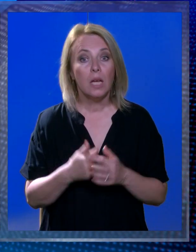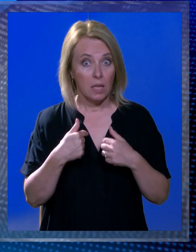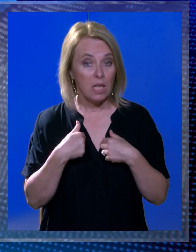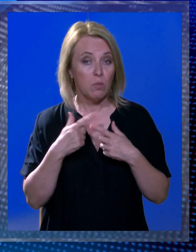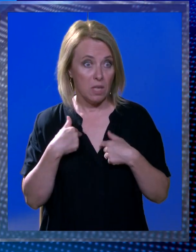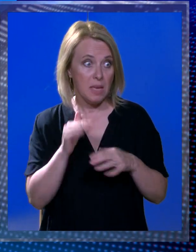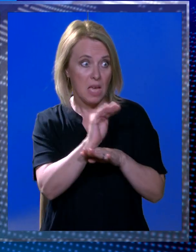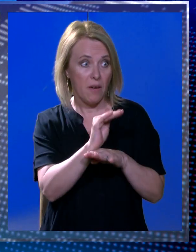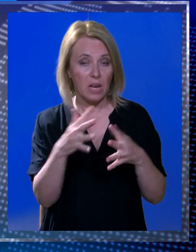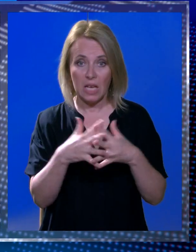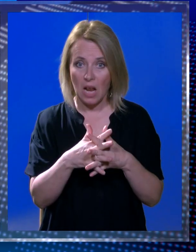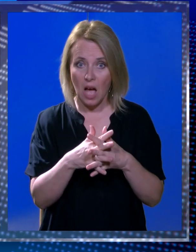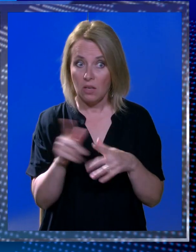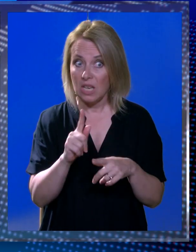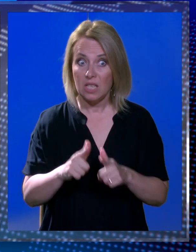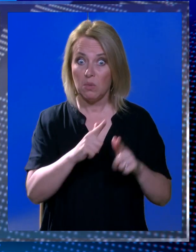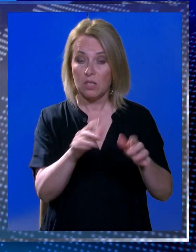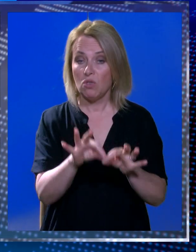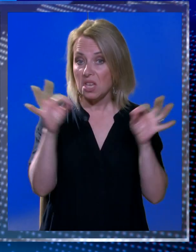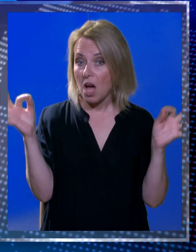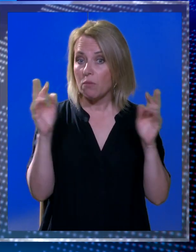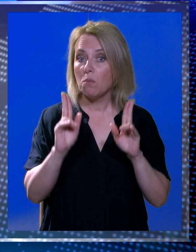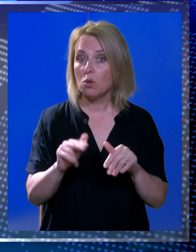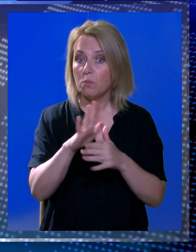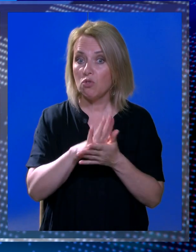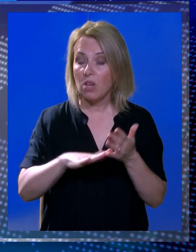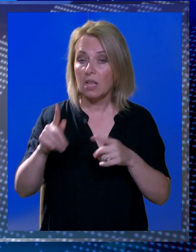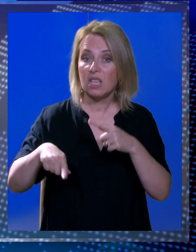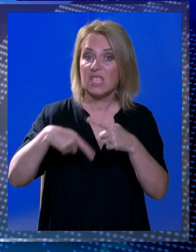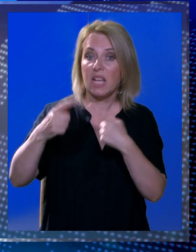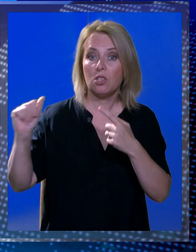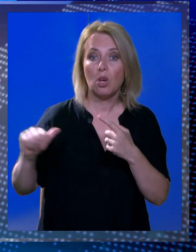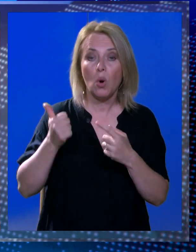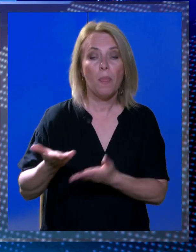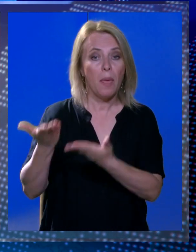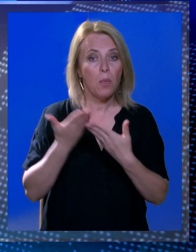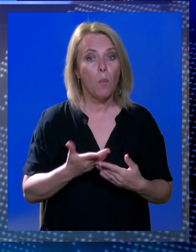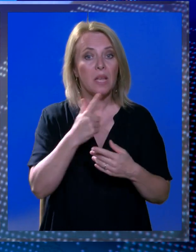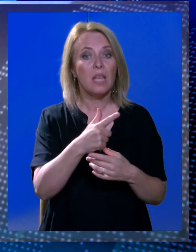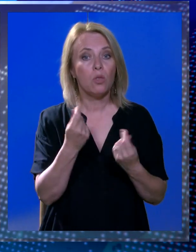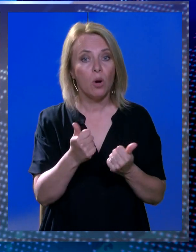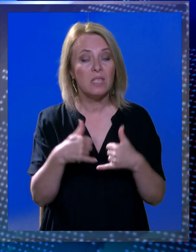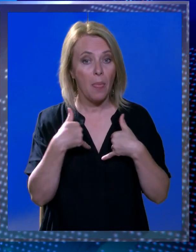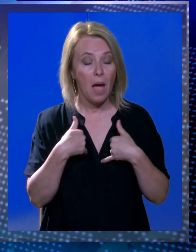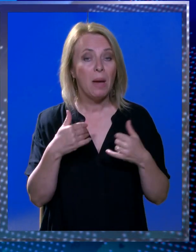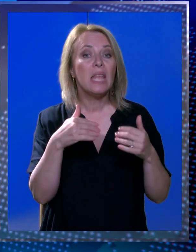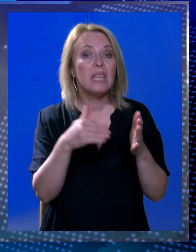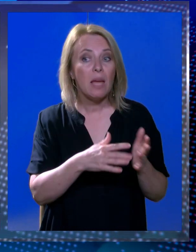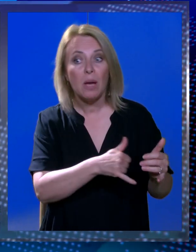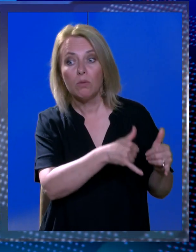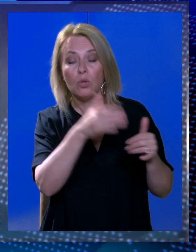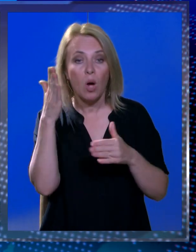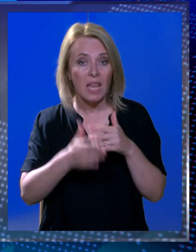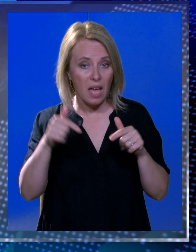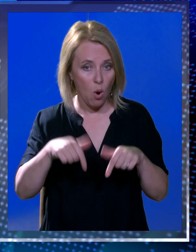Da smo se mi javili gradu, a nismo izašli u javnost, možda bi s početka nove godine dobili ta sresta, a nama treba do kraja